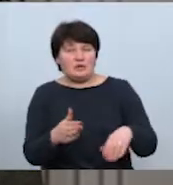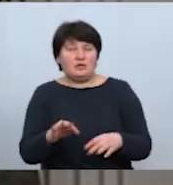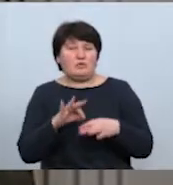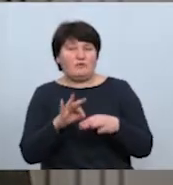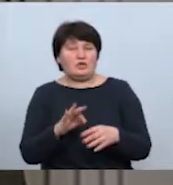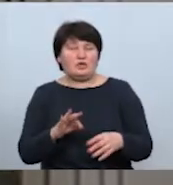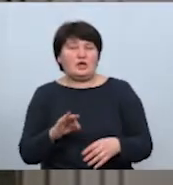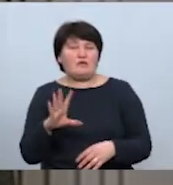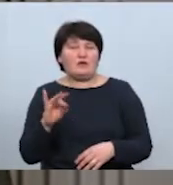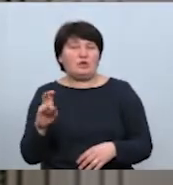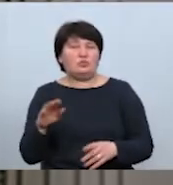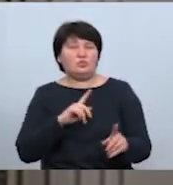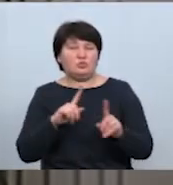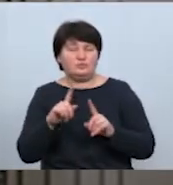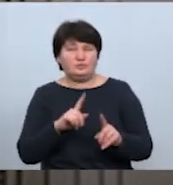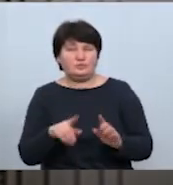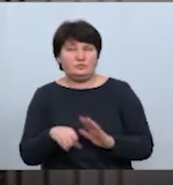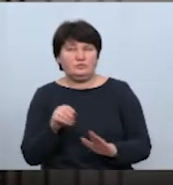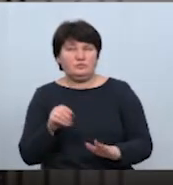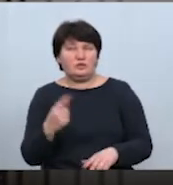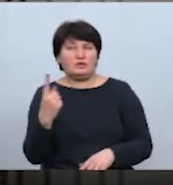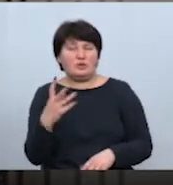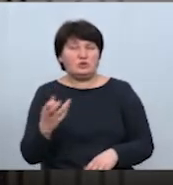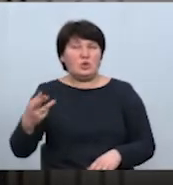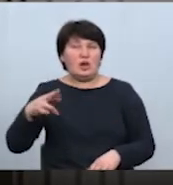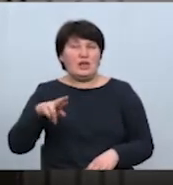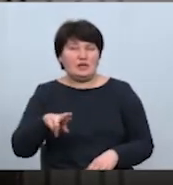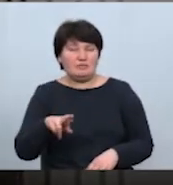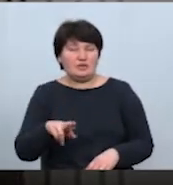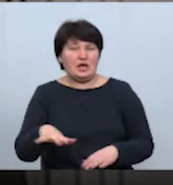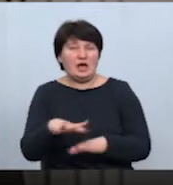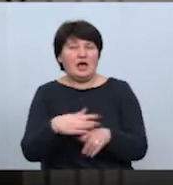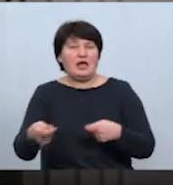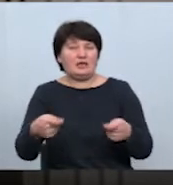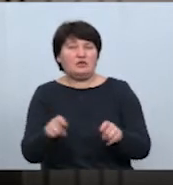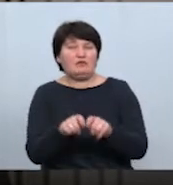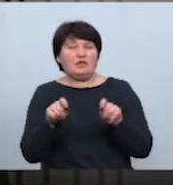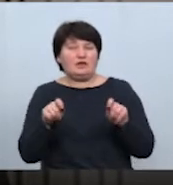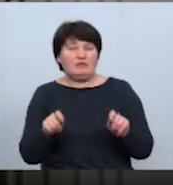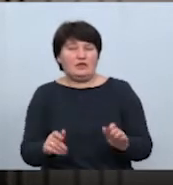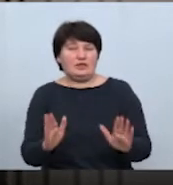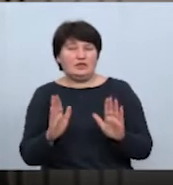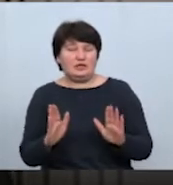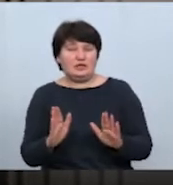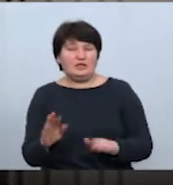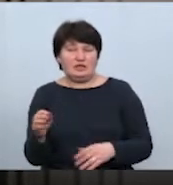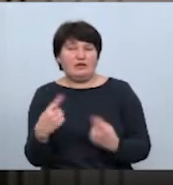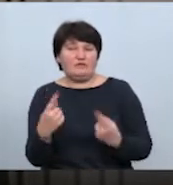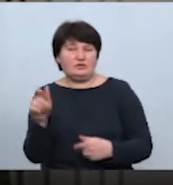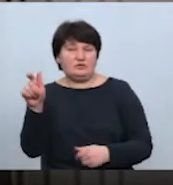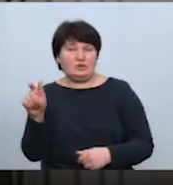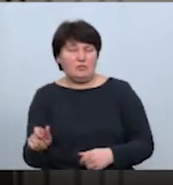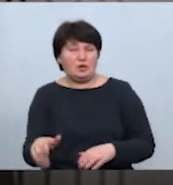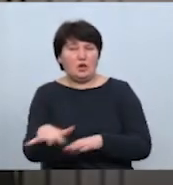Підкреслюю, з 1 липня ринок відкривається виключно для фізичних осіб, громадян